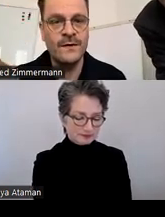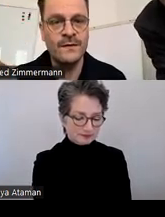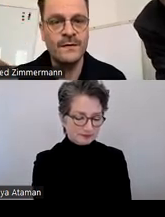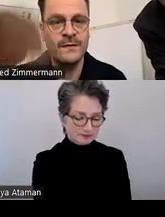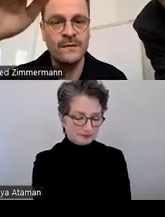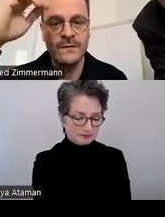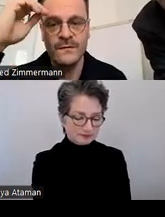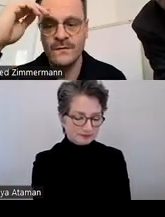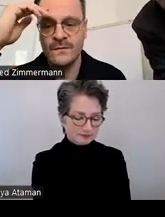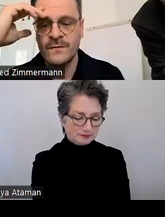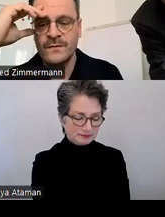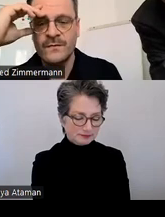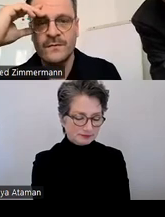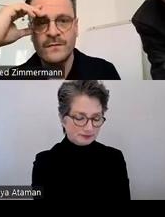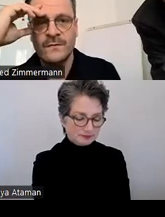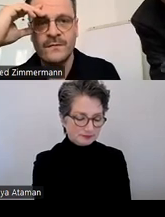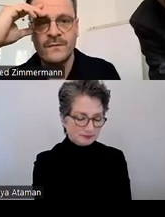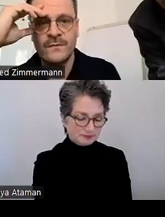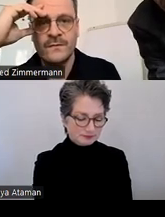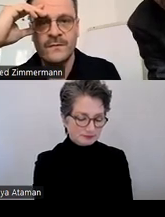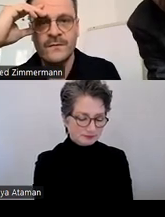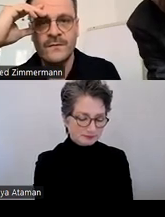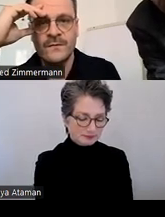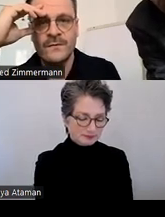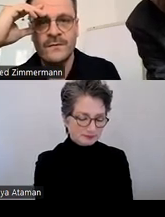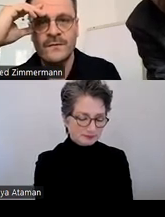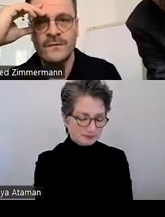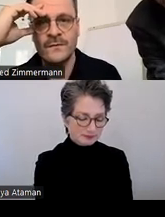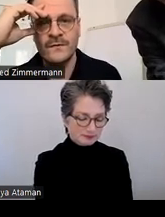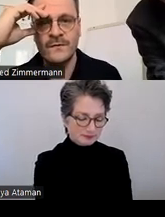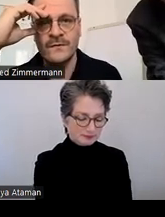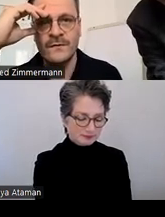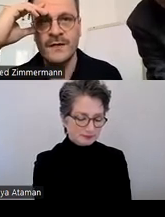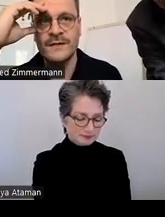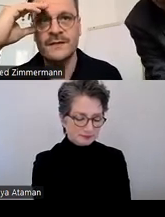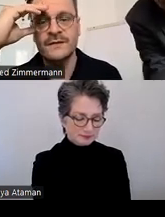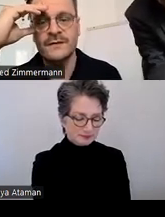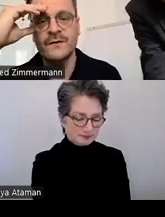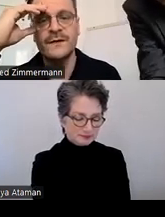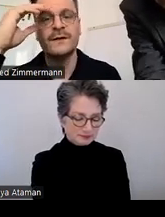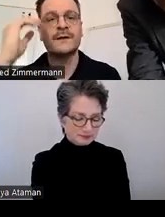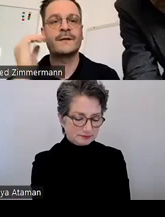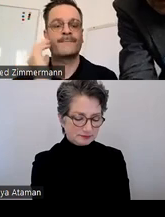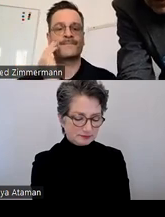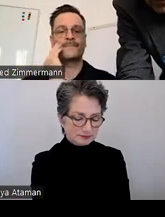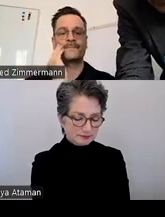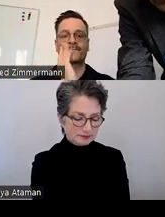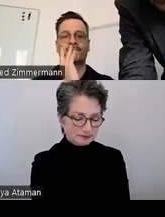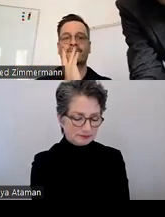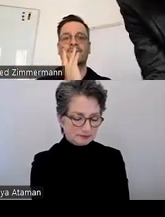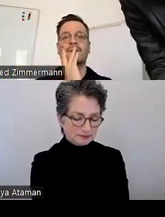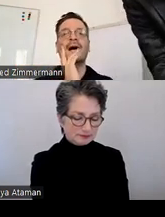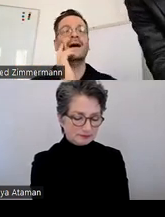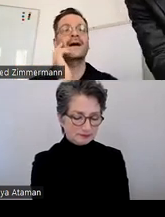Das, genau. Und das müsste jetzt oben, ja, müssen wir oben bringen, dann